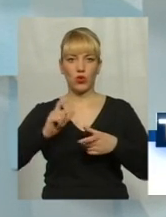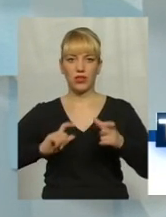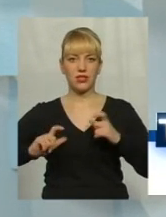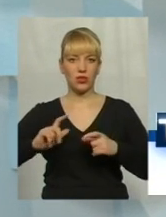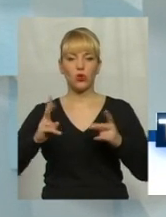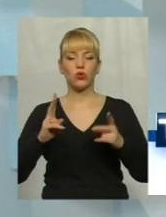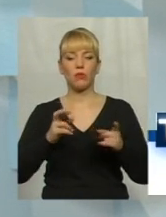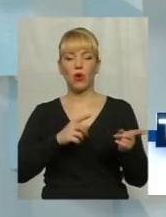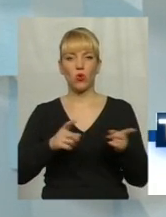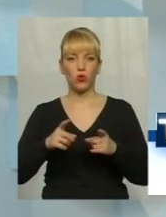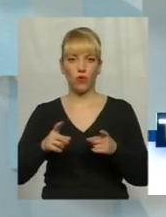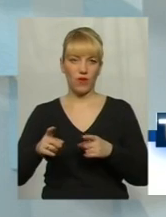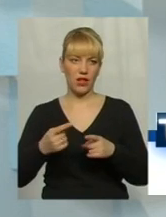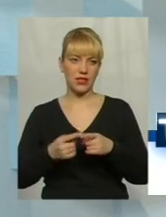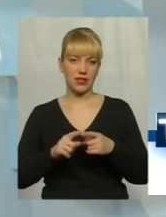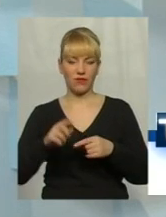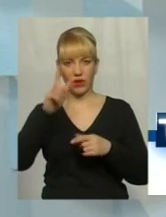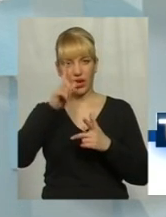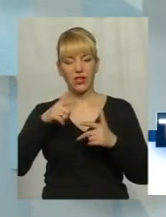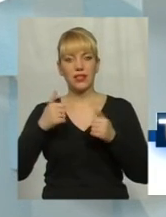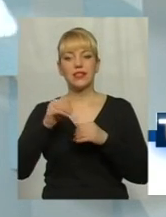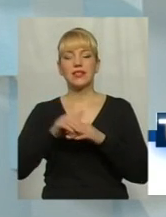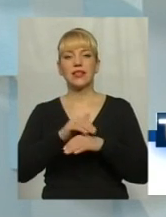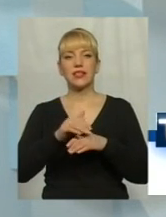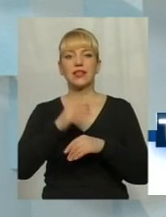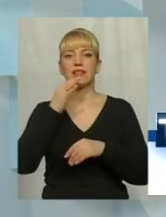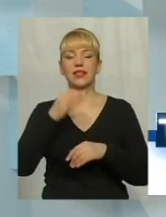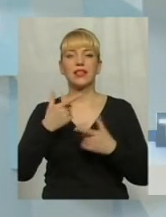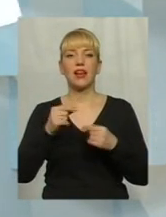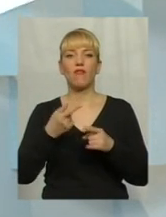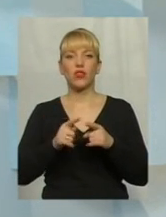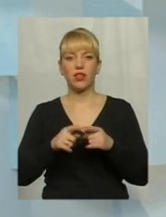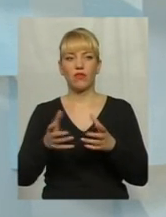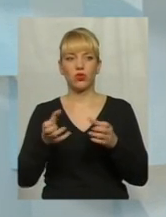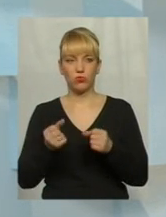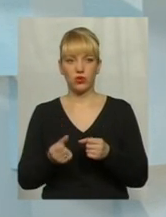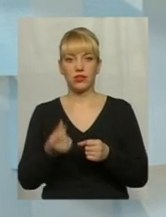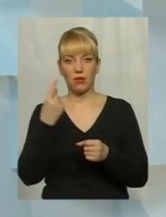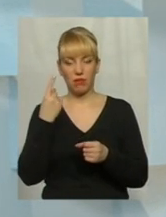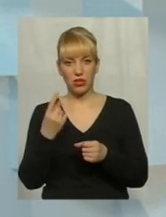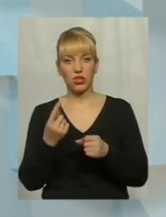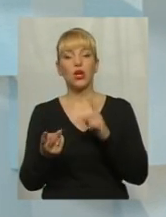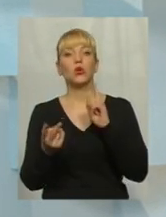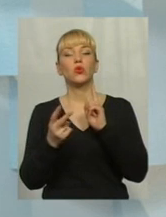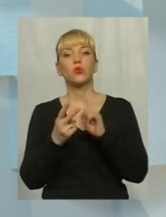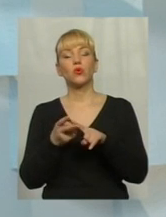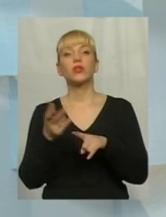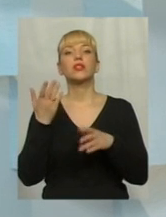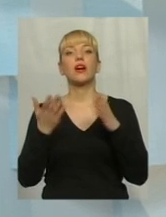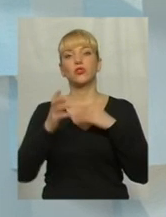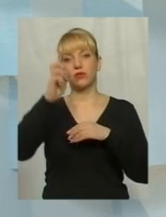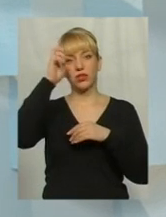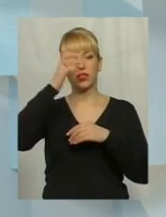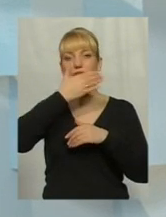котра би їх готувала в країні, то скажіть, будь ласка, де вони візьмуться? Це перше. Друге, якщо в державі не